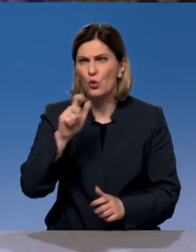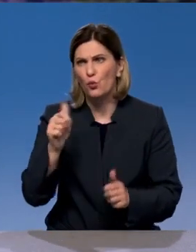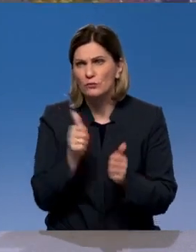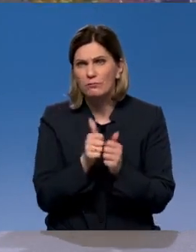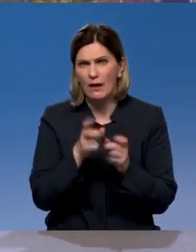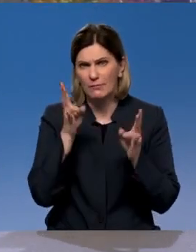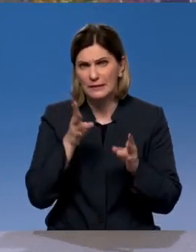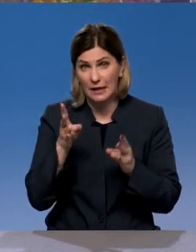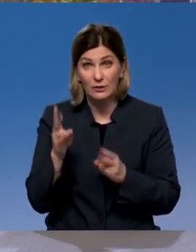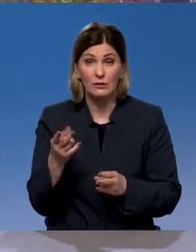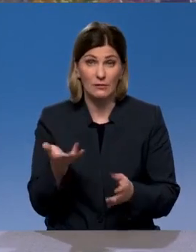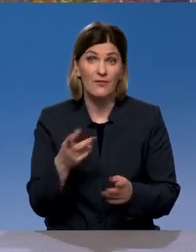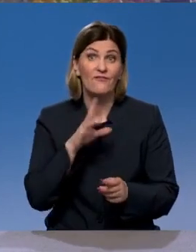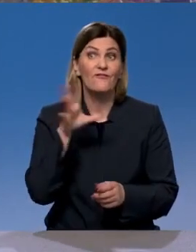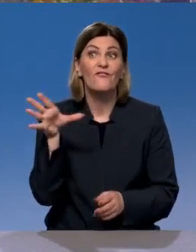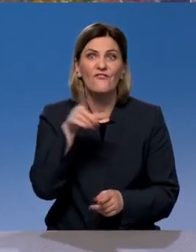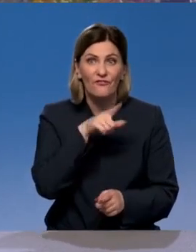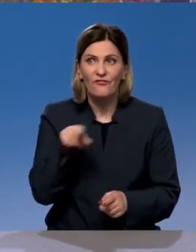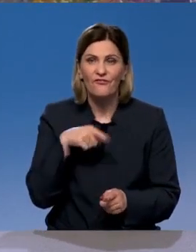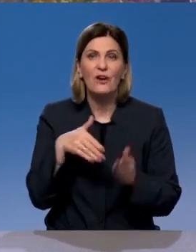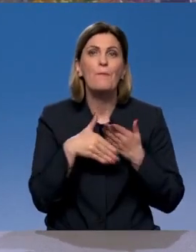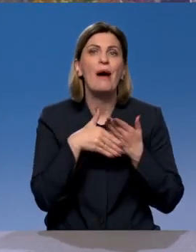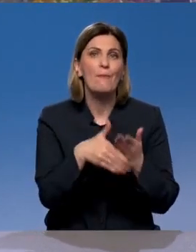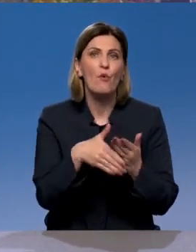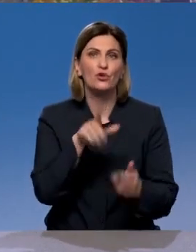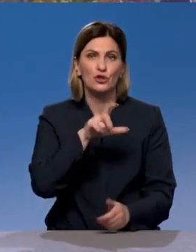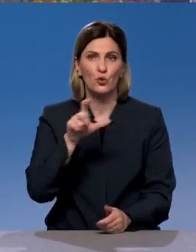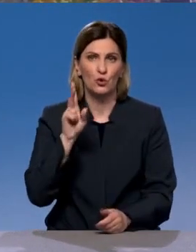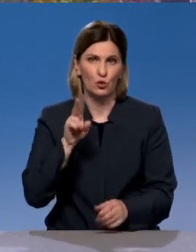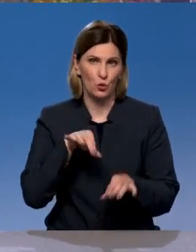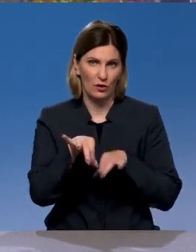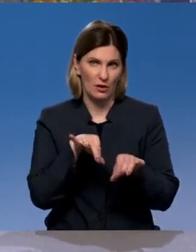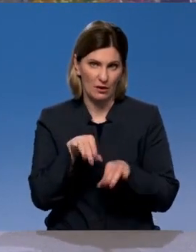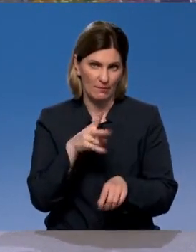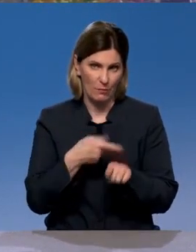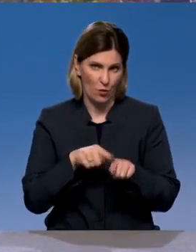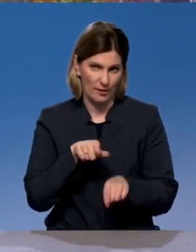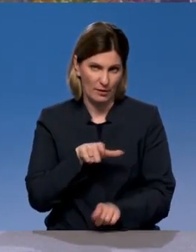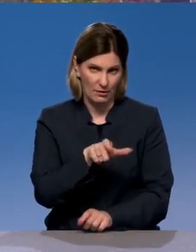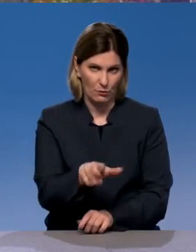естественно, что-то делать. Вообще всем, кто по этой дороге ездит. Александр из Санкт-Петербурга с нами на связи. Здравствуйте.